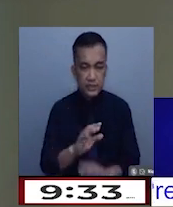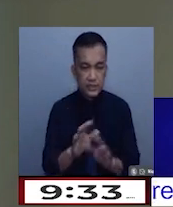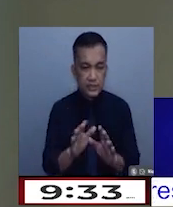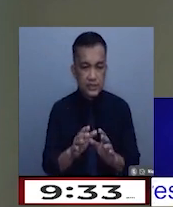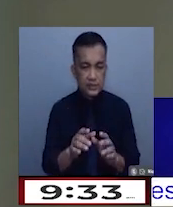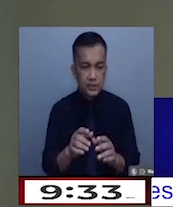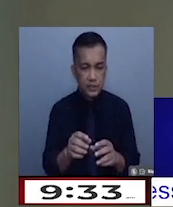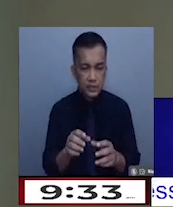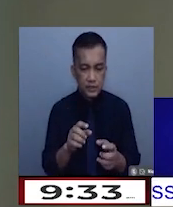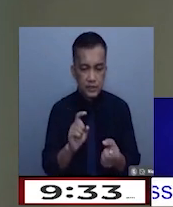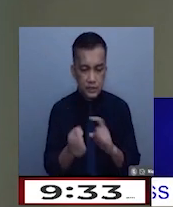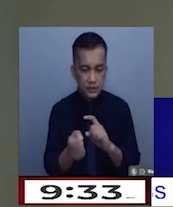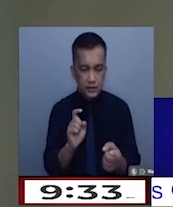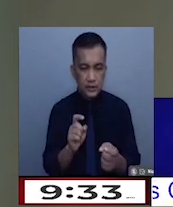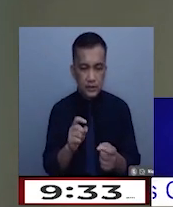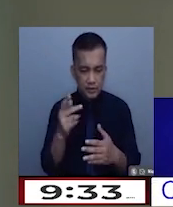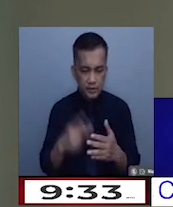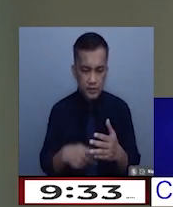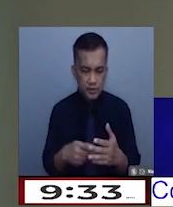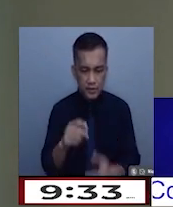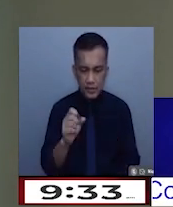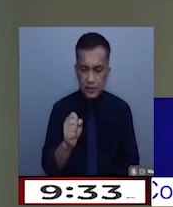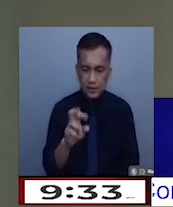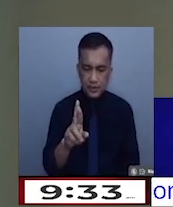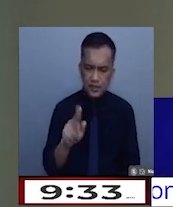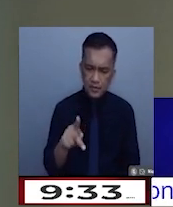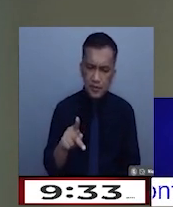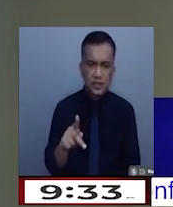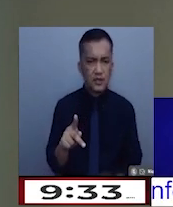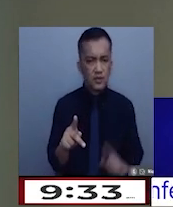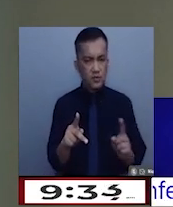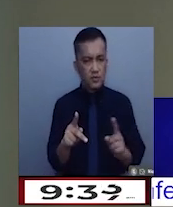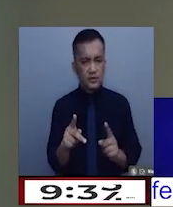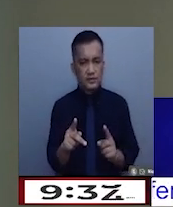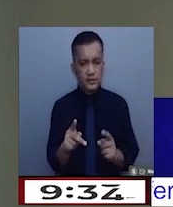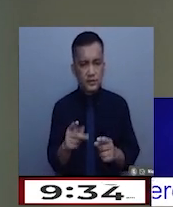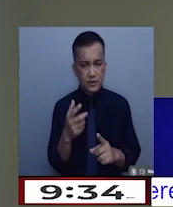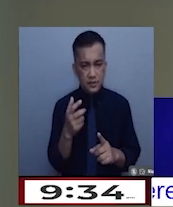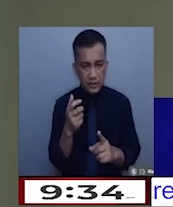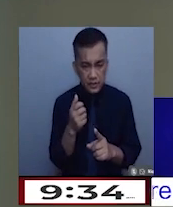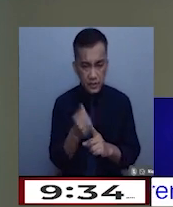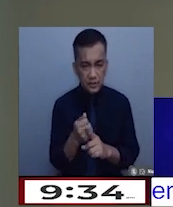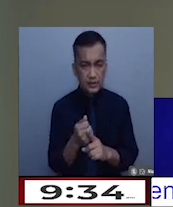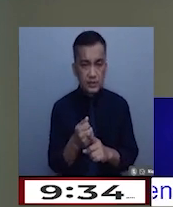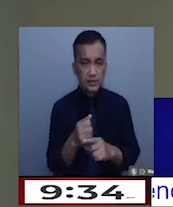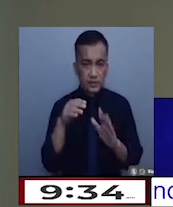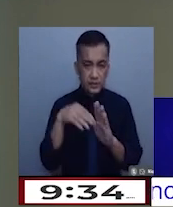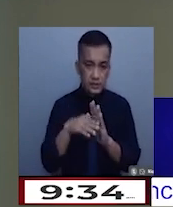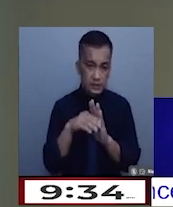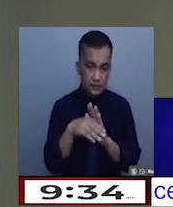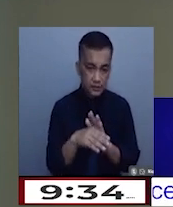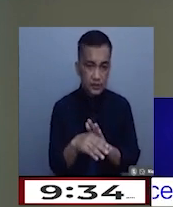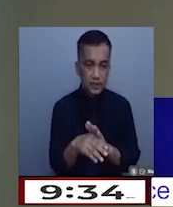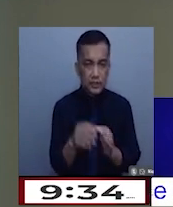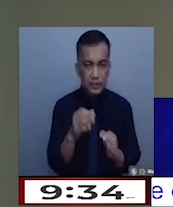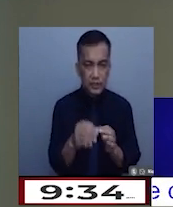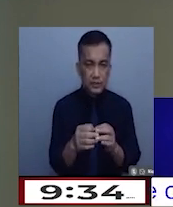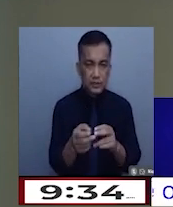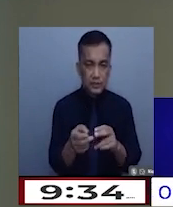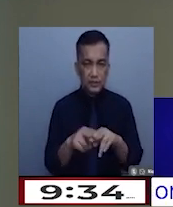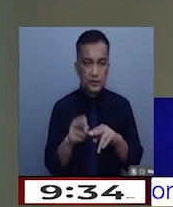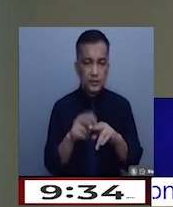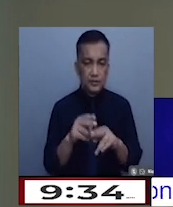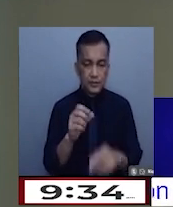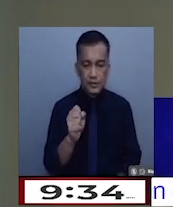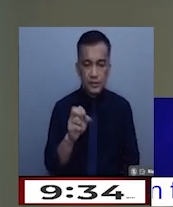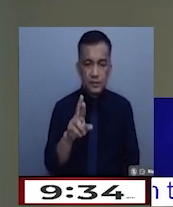gumagalaw ang presyon na may mga SRP. Ano ang nagiging epekto sa inflation pag nagtataas ng